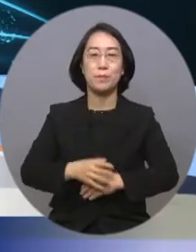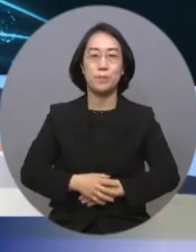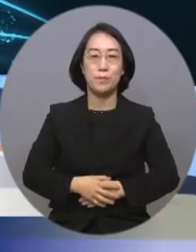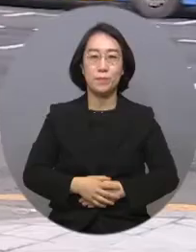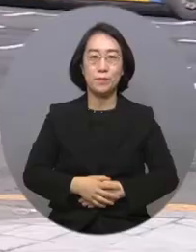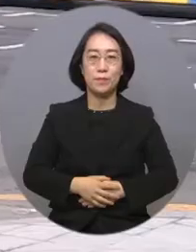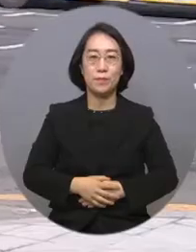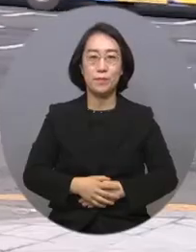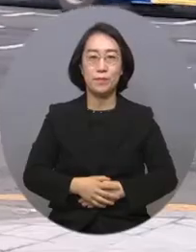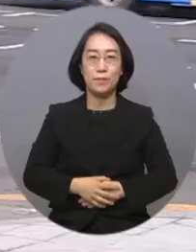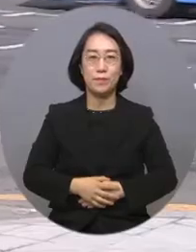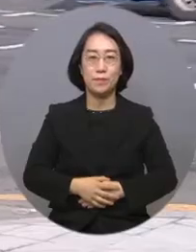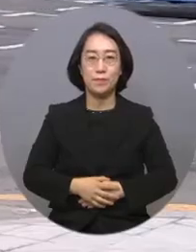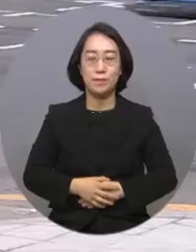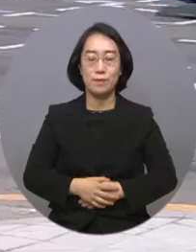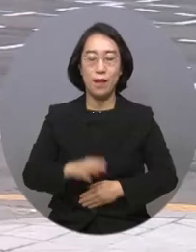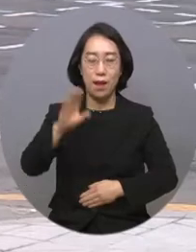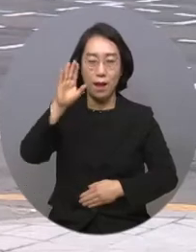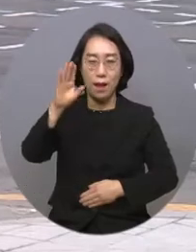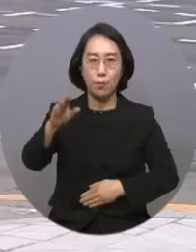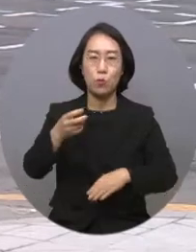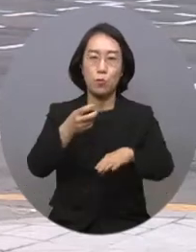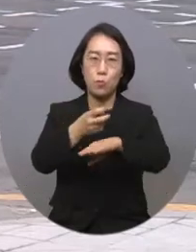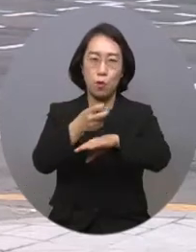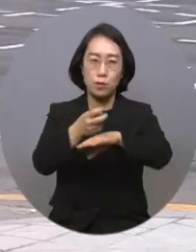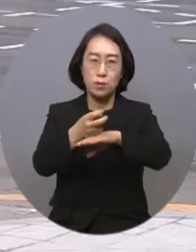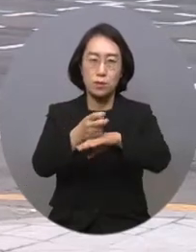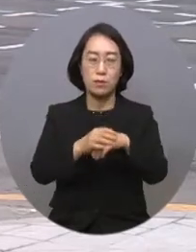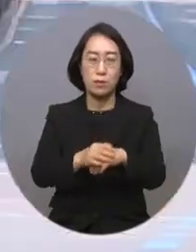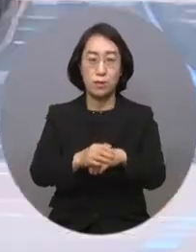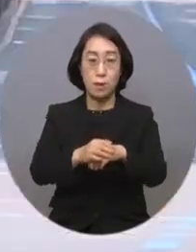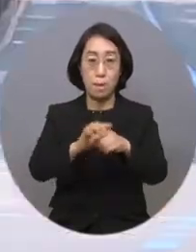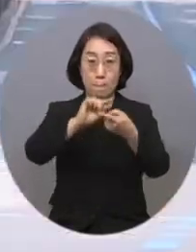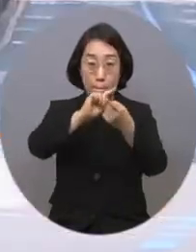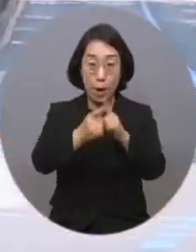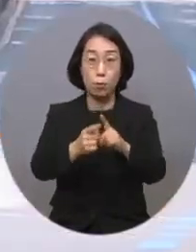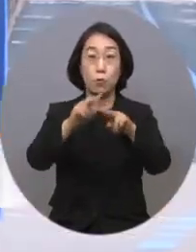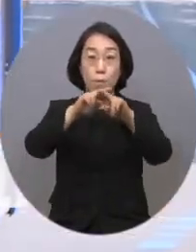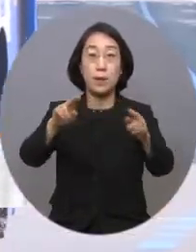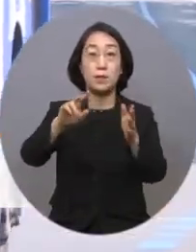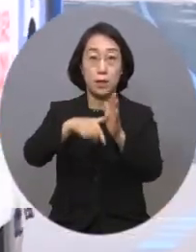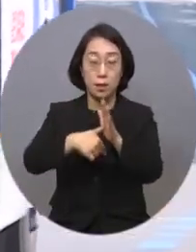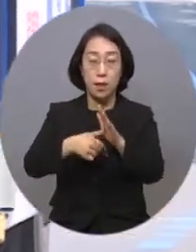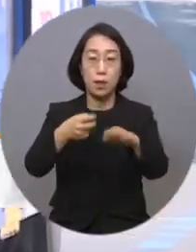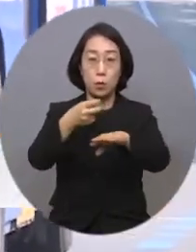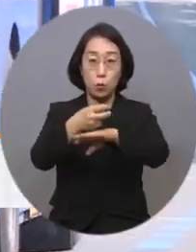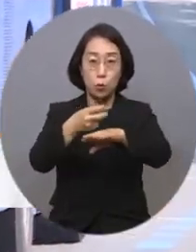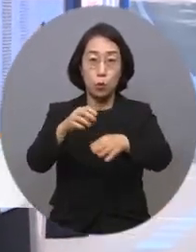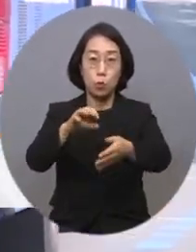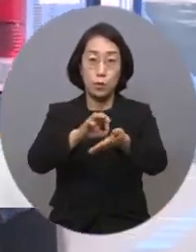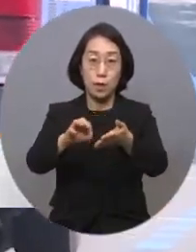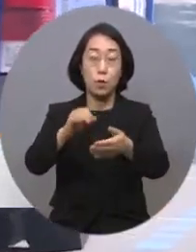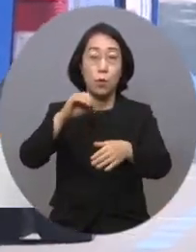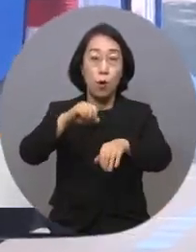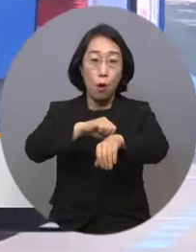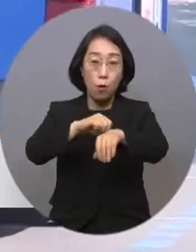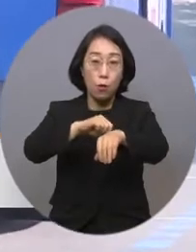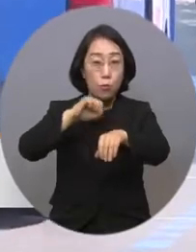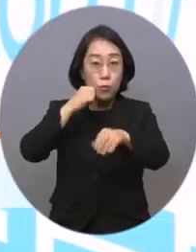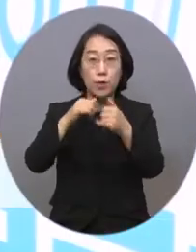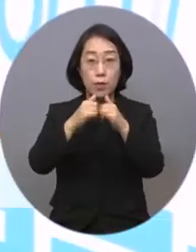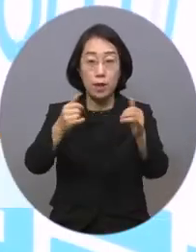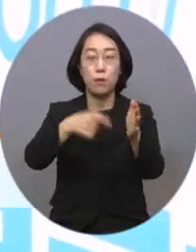기분 좋은 변화 품격 NEWS 앞으로 시내버스를 대폐차하는 경우 교통약재를 위한 저상버스 도입이 의무화됩니다.